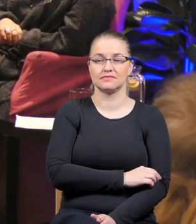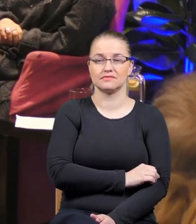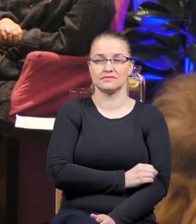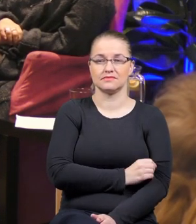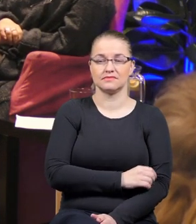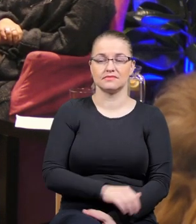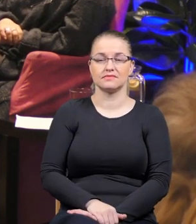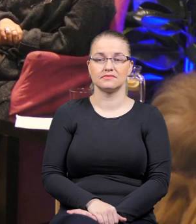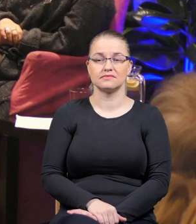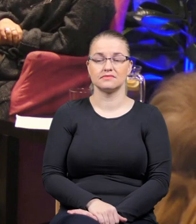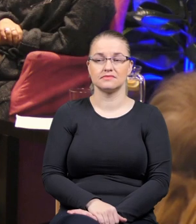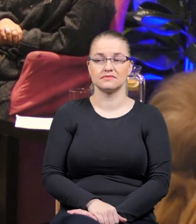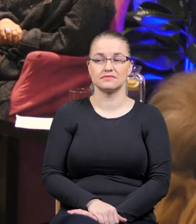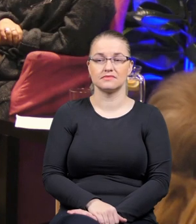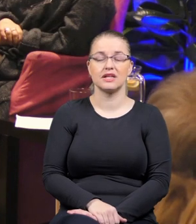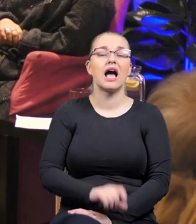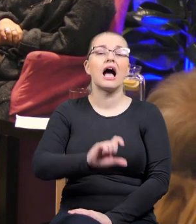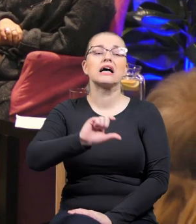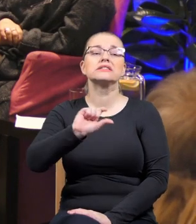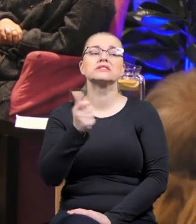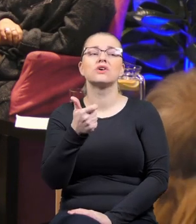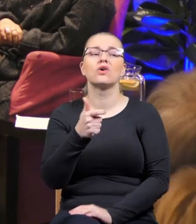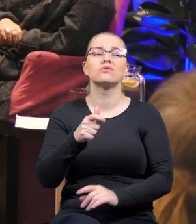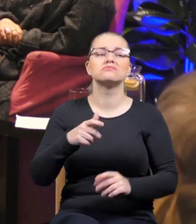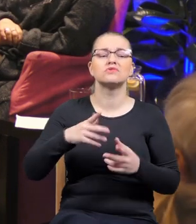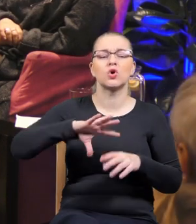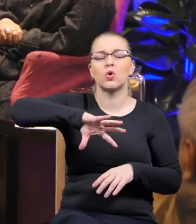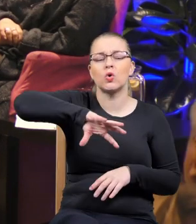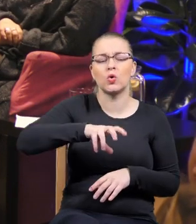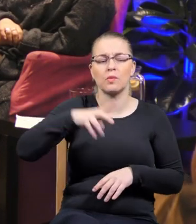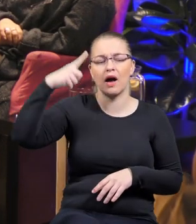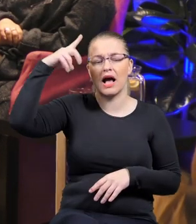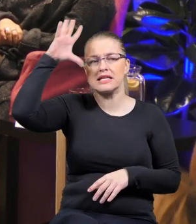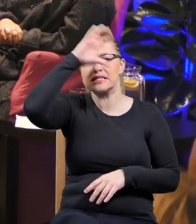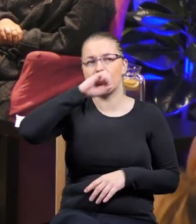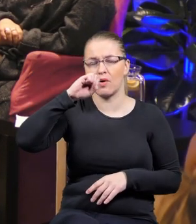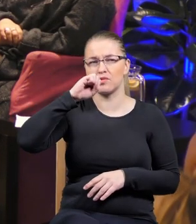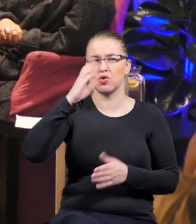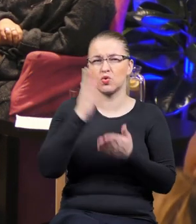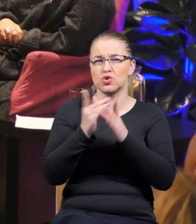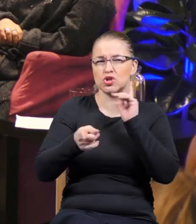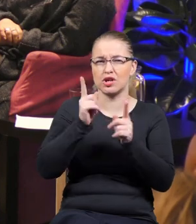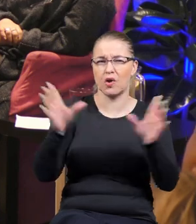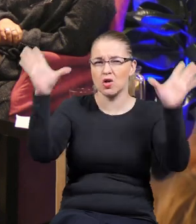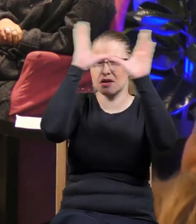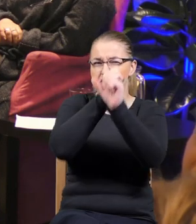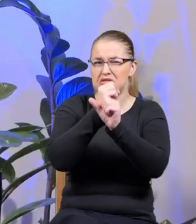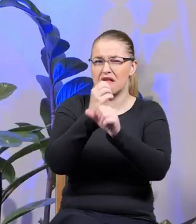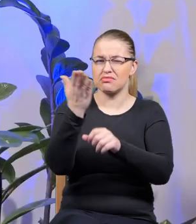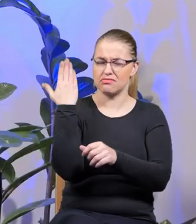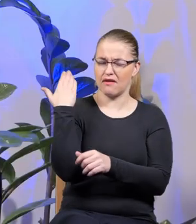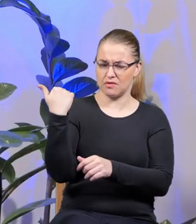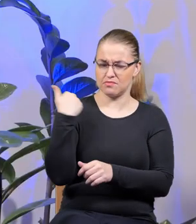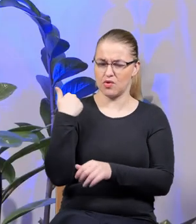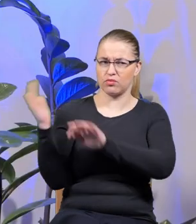Olga, to co z tą taką zbiorową amnezją? Że szybko zdążyliśmy zapomnieć, że kiedyś byliśmy, niedawno byliśmy